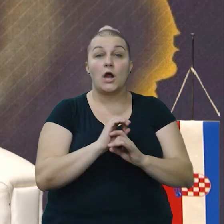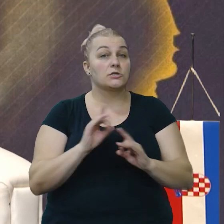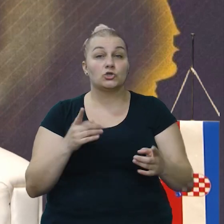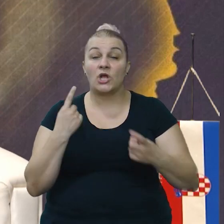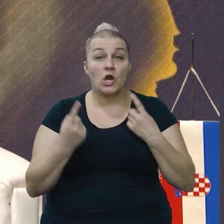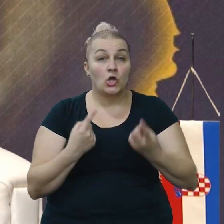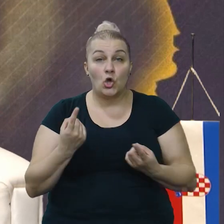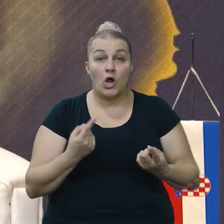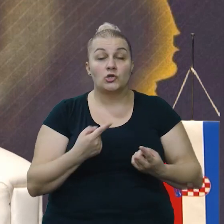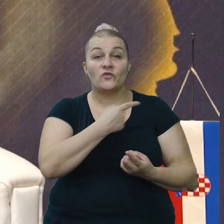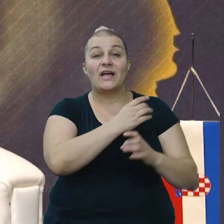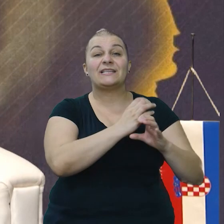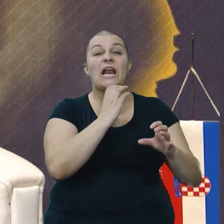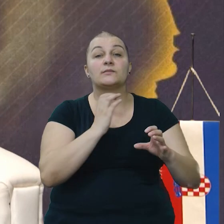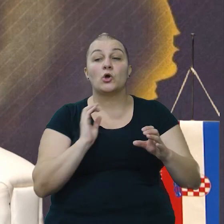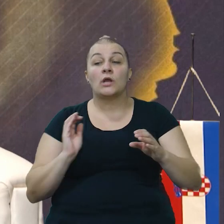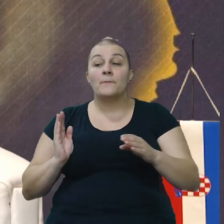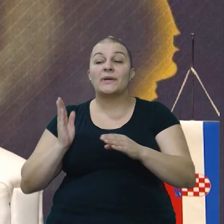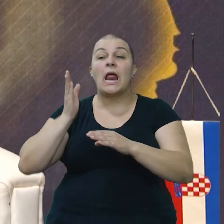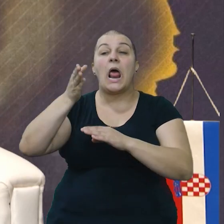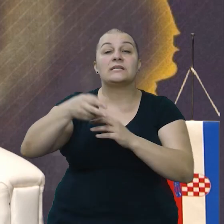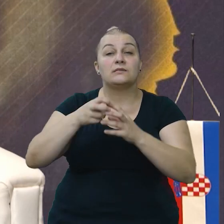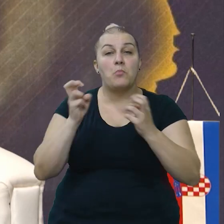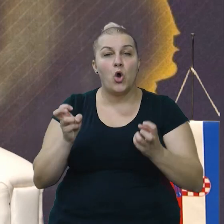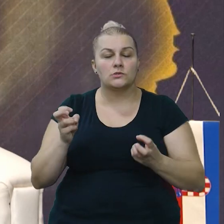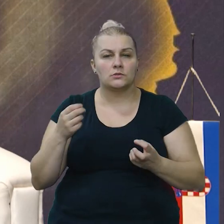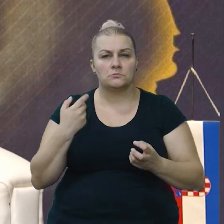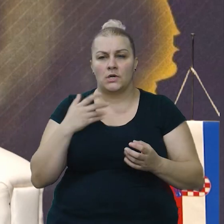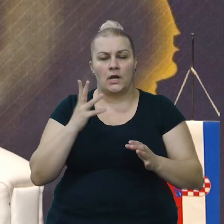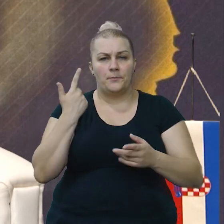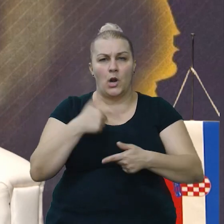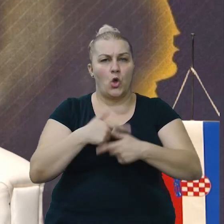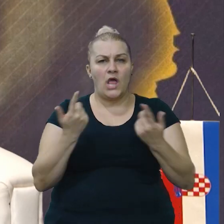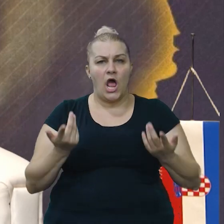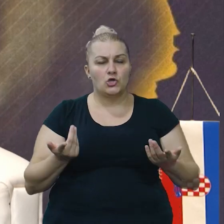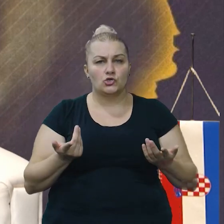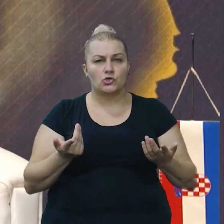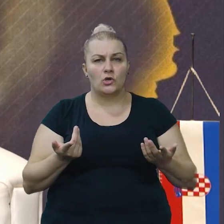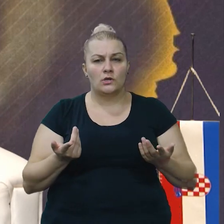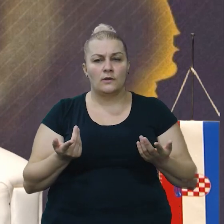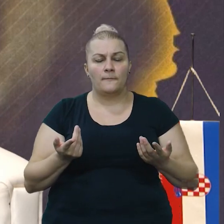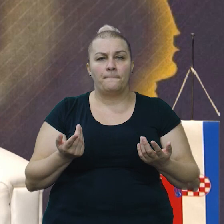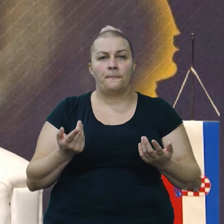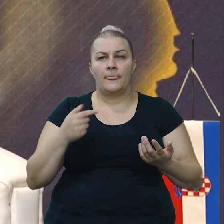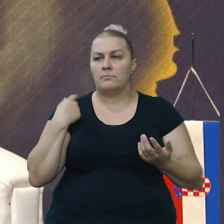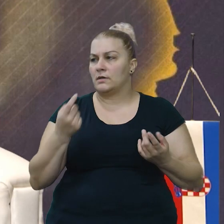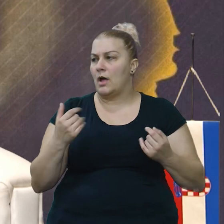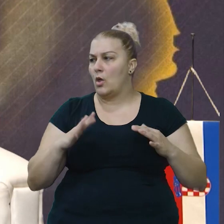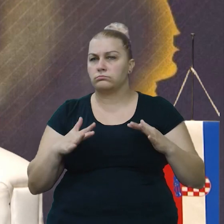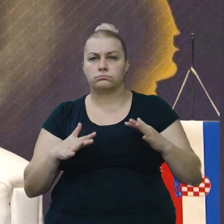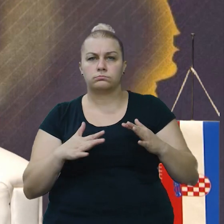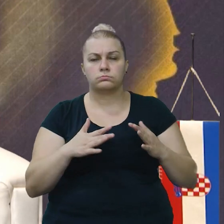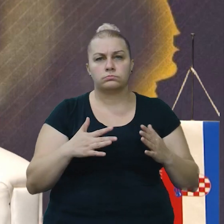transporter prolazi most, nije mi jasno. Malo nestabilnost vlada među nama,